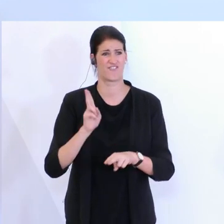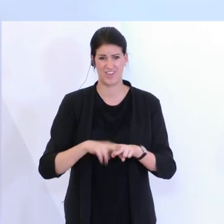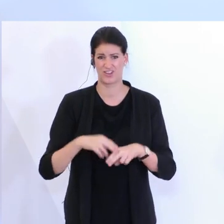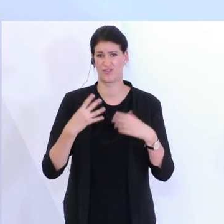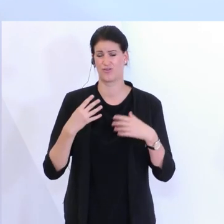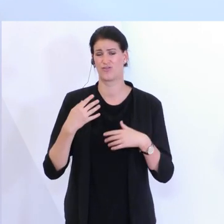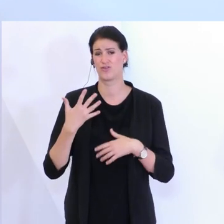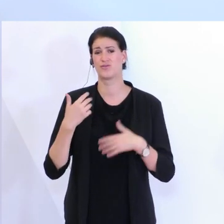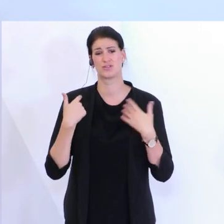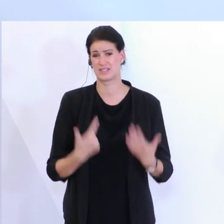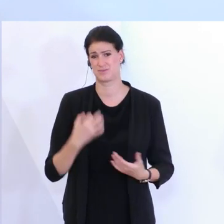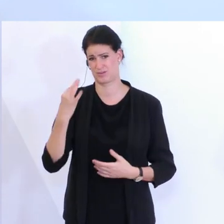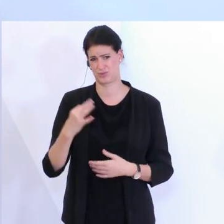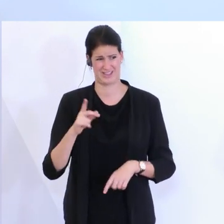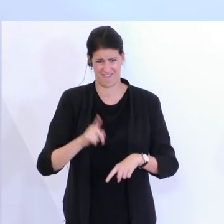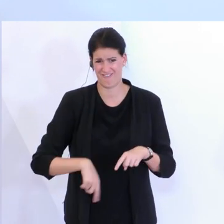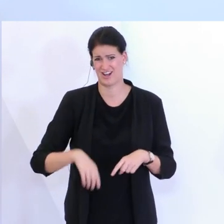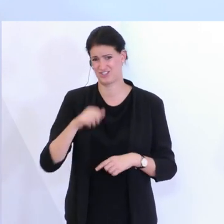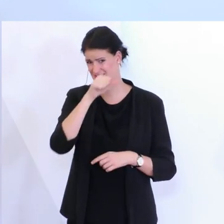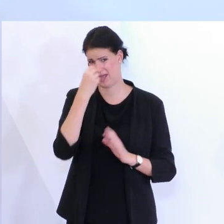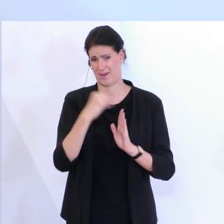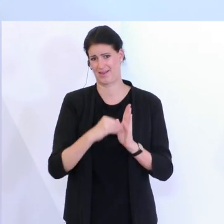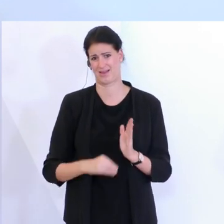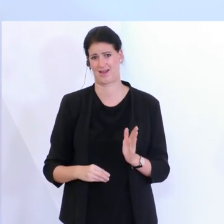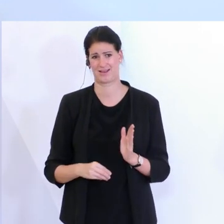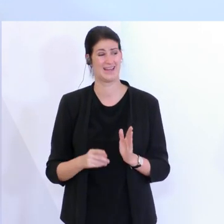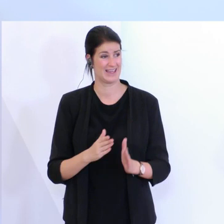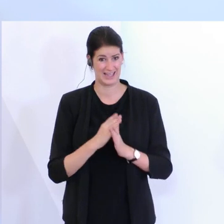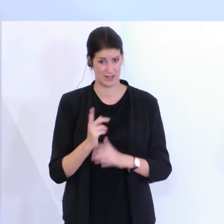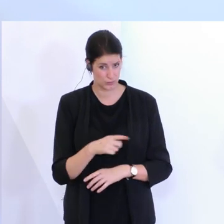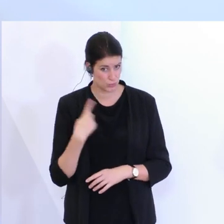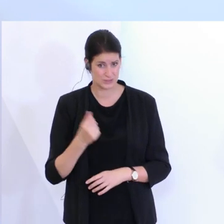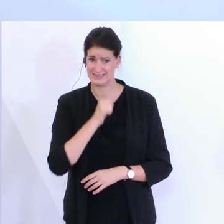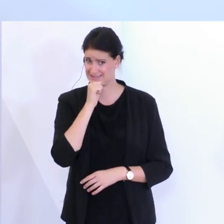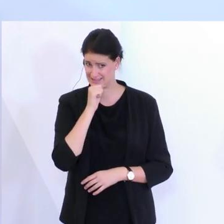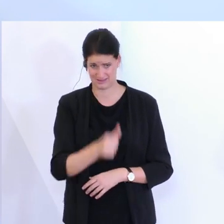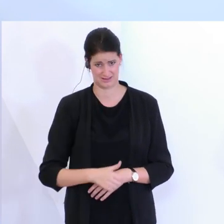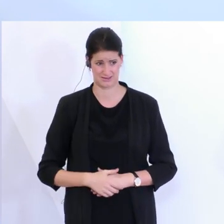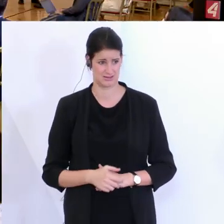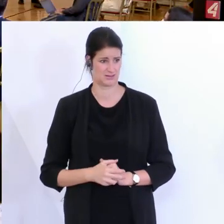oder auch wenn es nur 50 Prozent sind, hier falsche Namen und falsche Daten eintragen. Das hilft uns in der Sache nicht weiter.